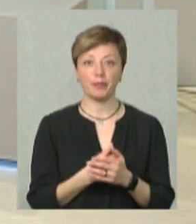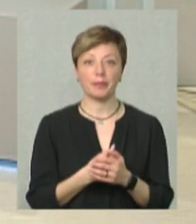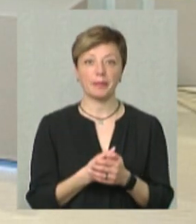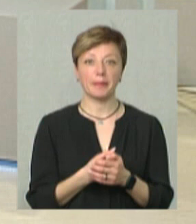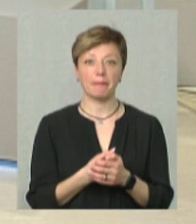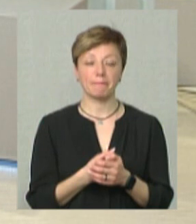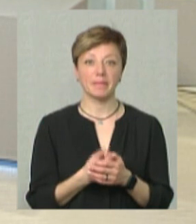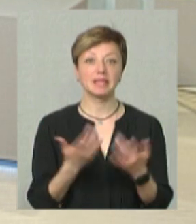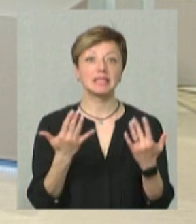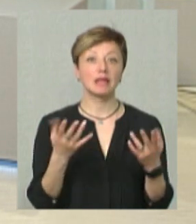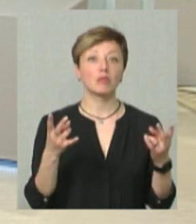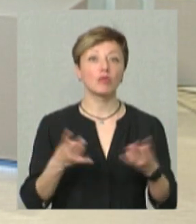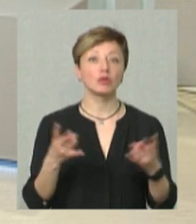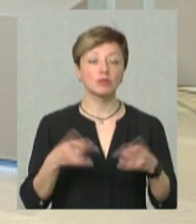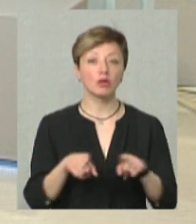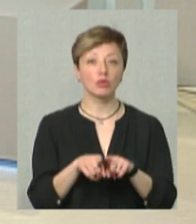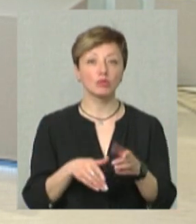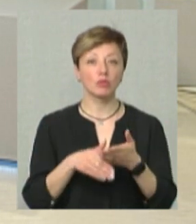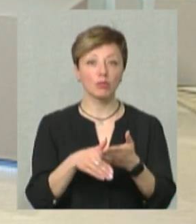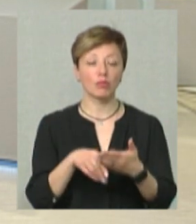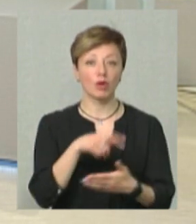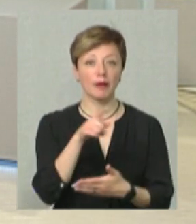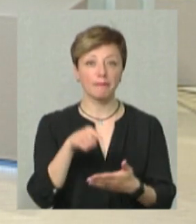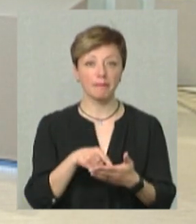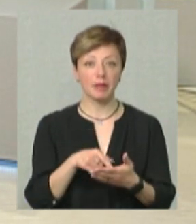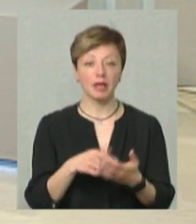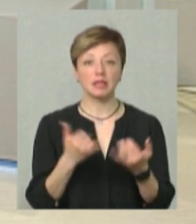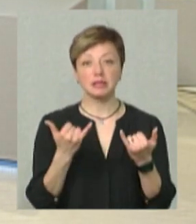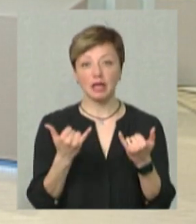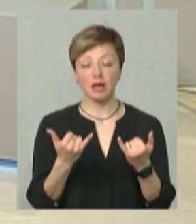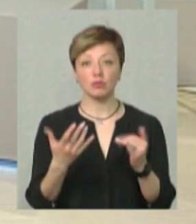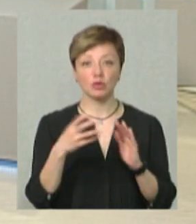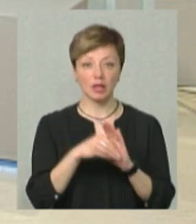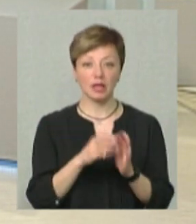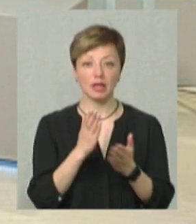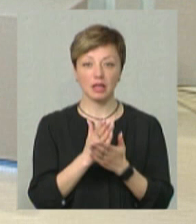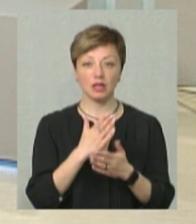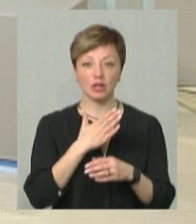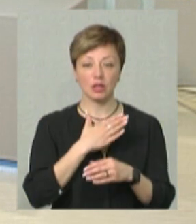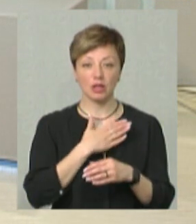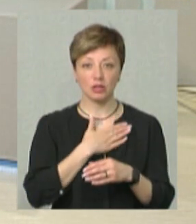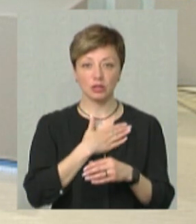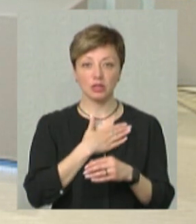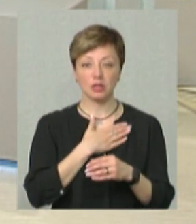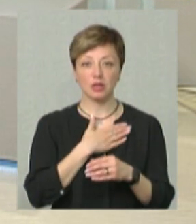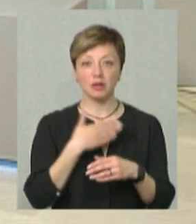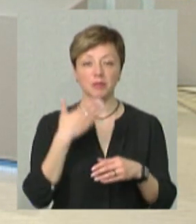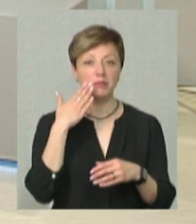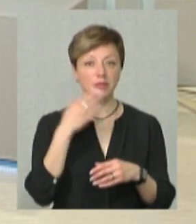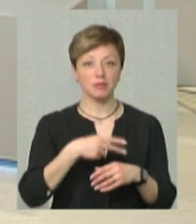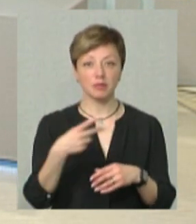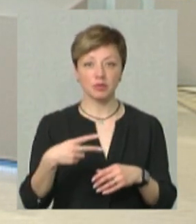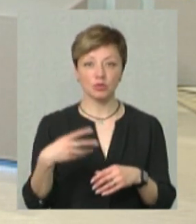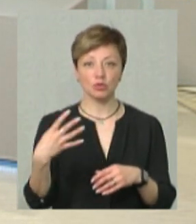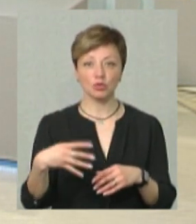потребують такої допомоги? Зараз, хто доєднався і є нашими бенефіцарами, це приблизно 40